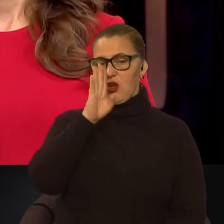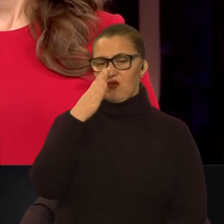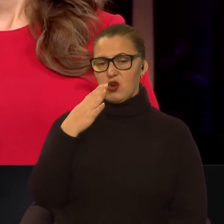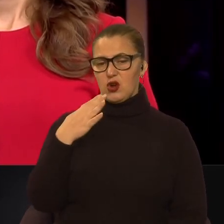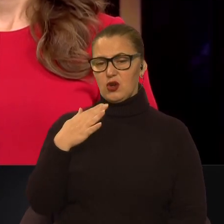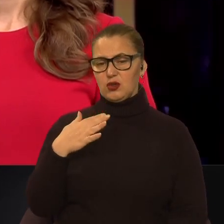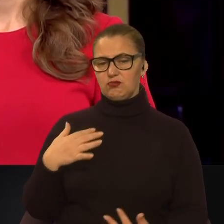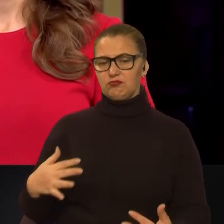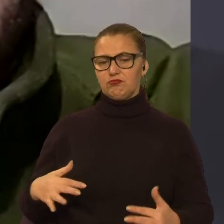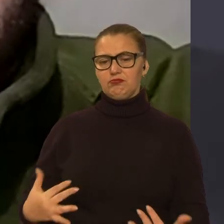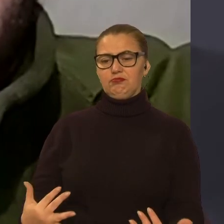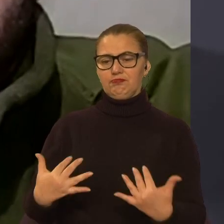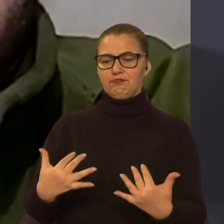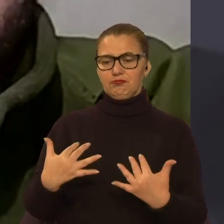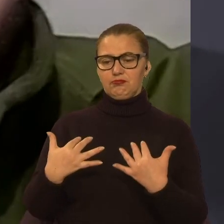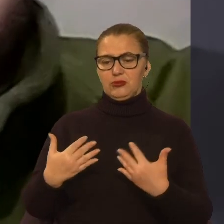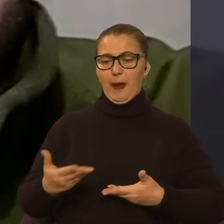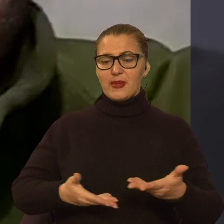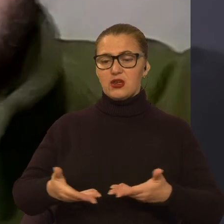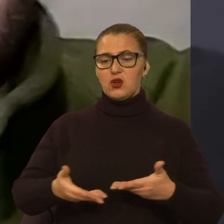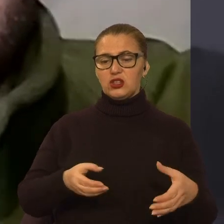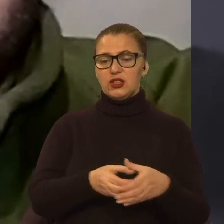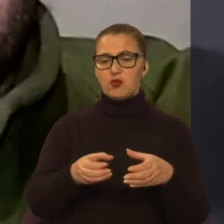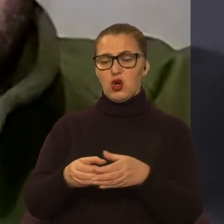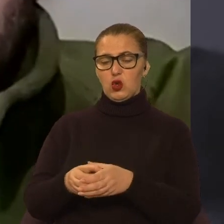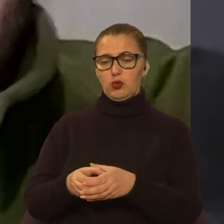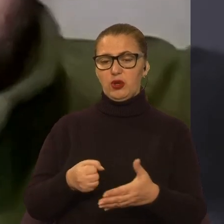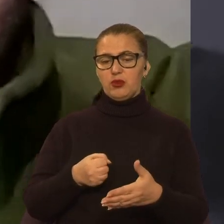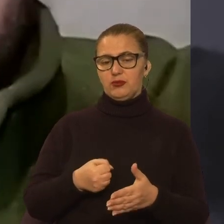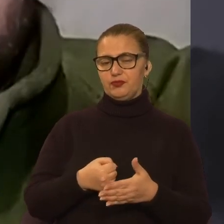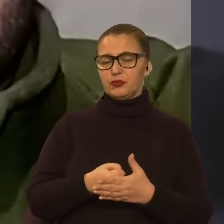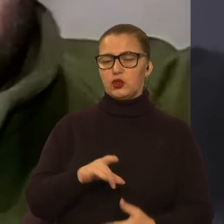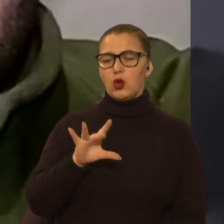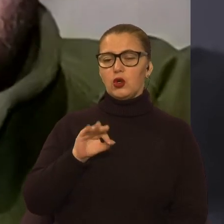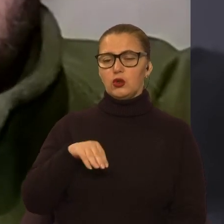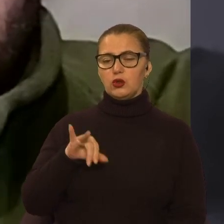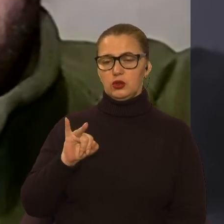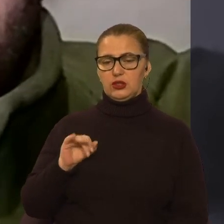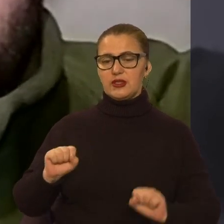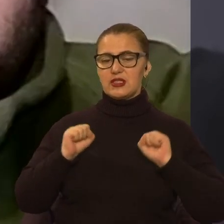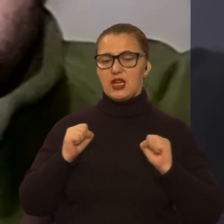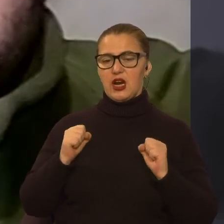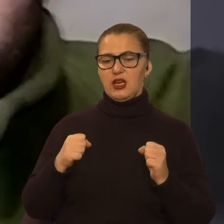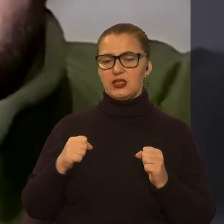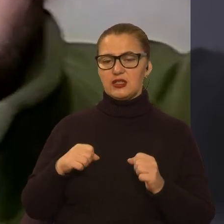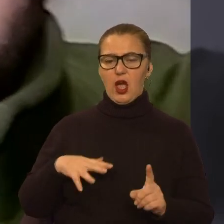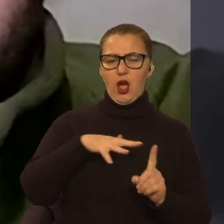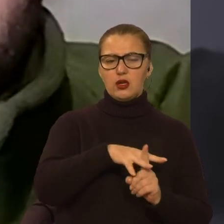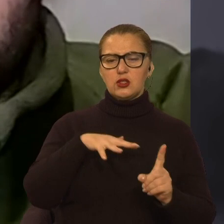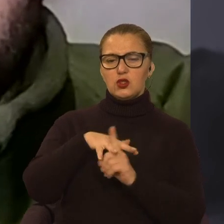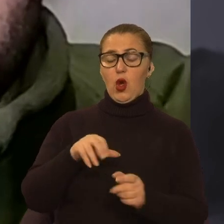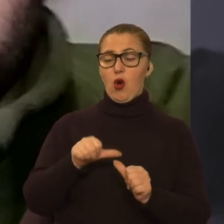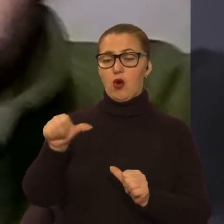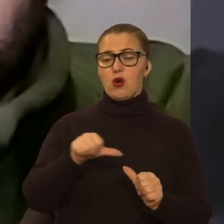піхотними групами до роти, намагається штурмувати окремі позиції,